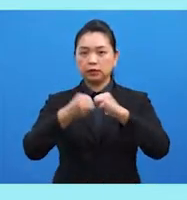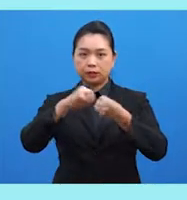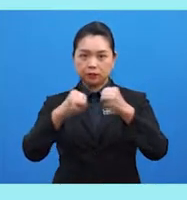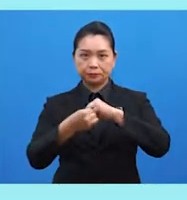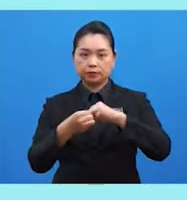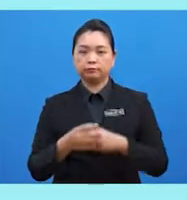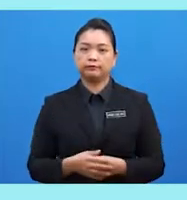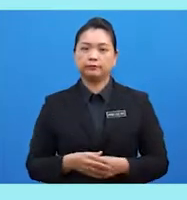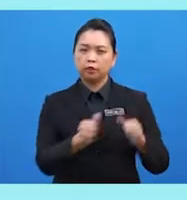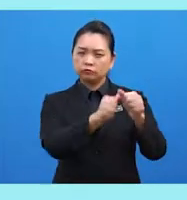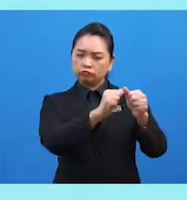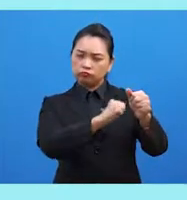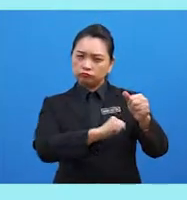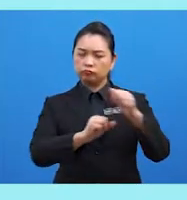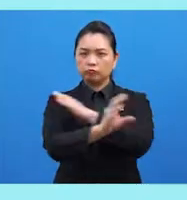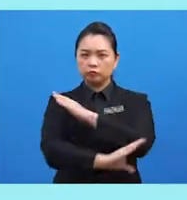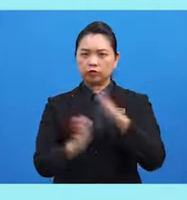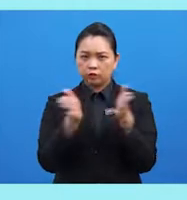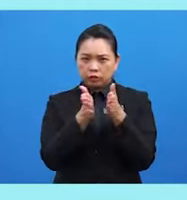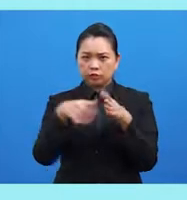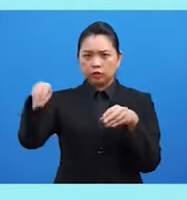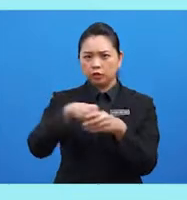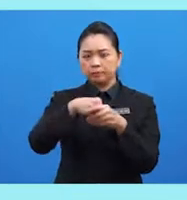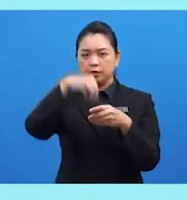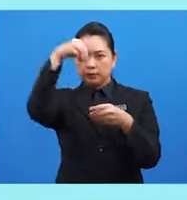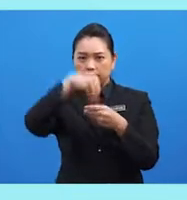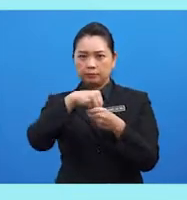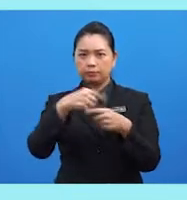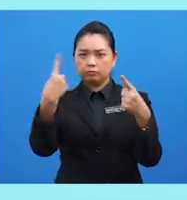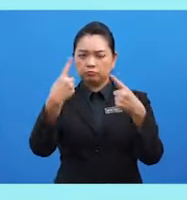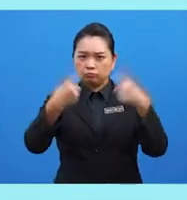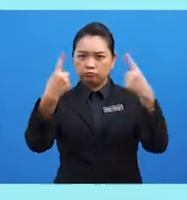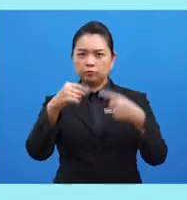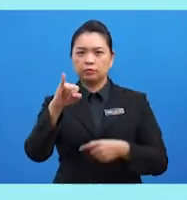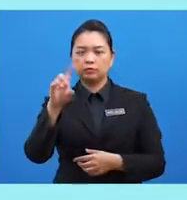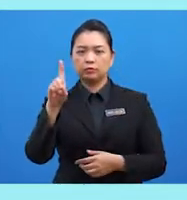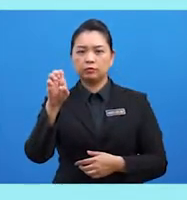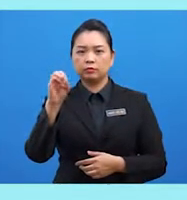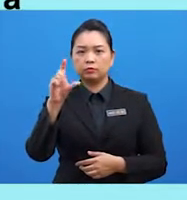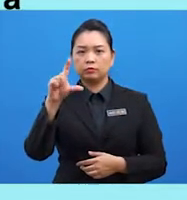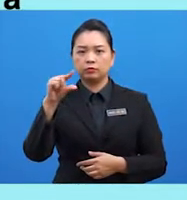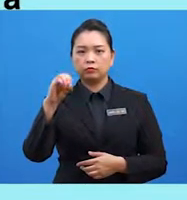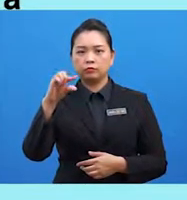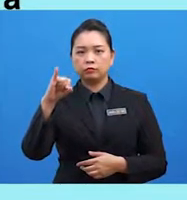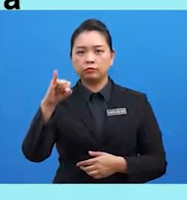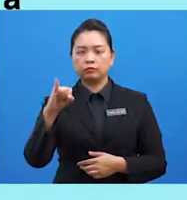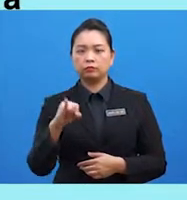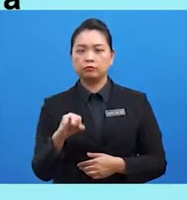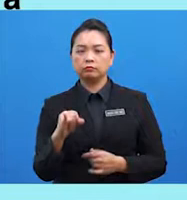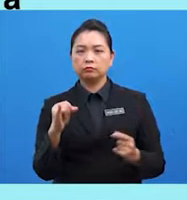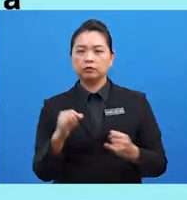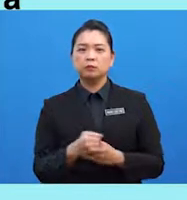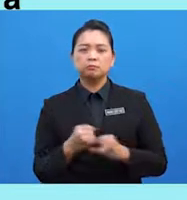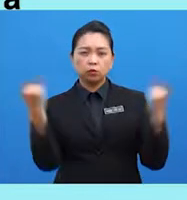Mengelakkan negara-negara kecil terlibat dalam peperangan ideologi. Memperjuangkan hak dan